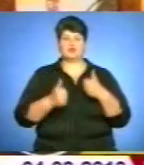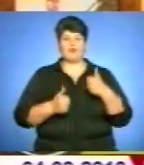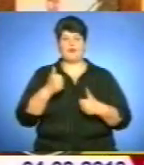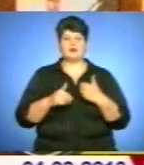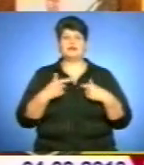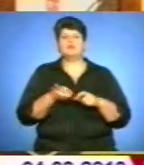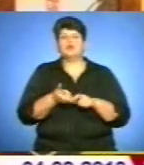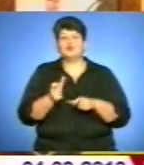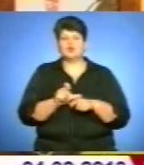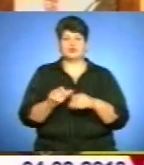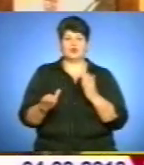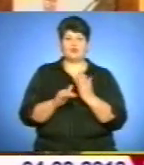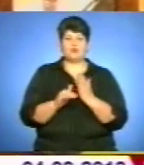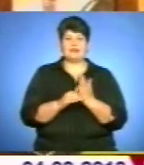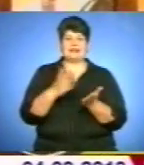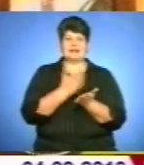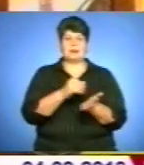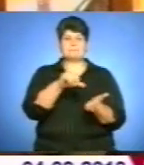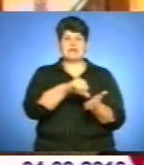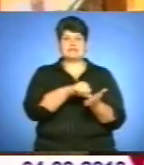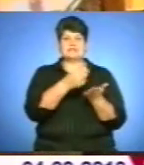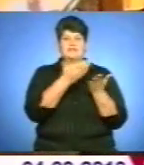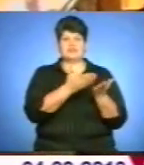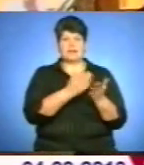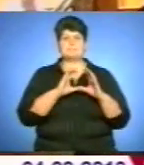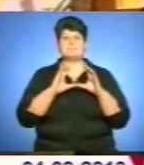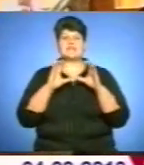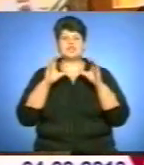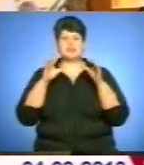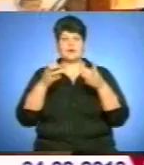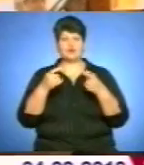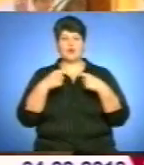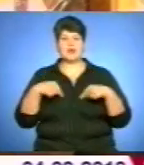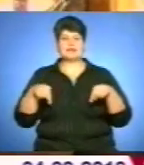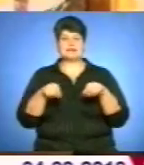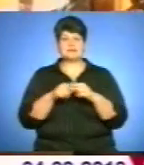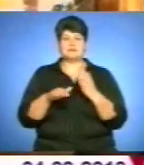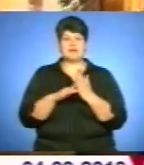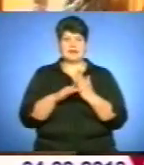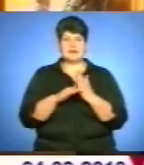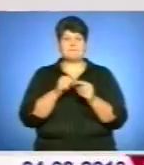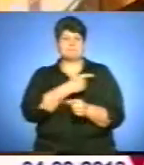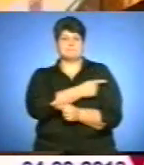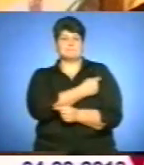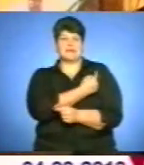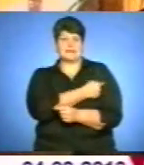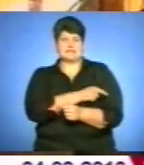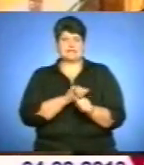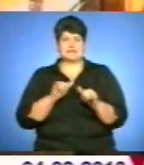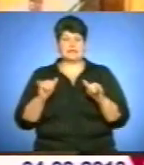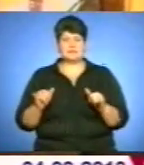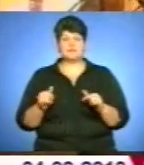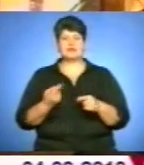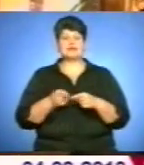допомогли. От представник у нас є Міжнародної організації сприяння розвитку медицини. Завдяки їм,